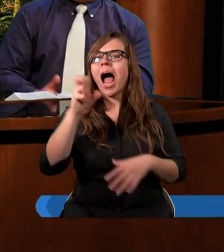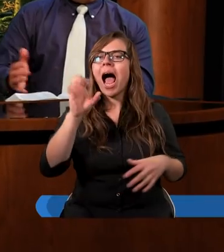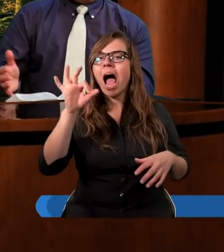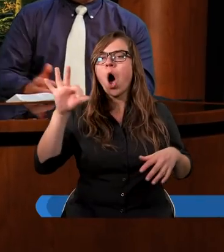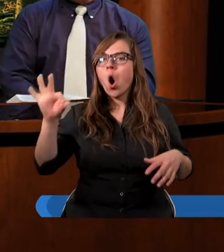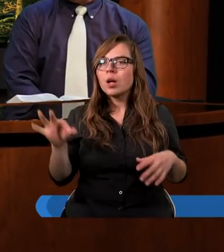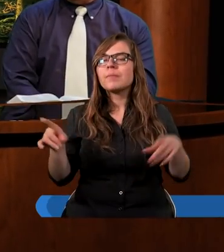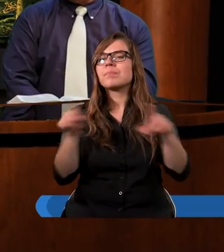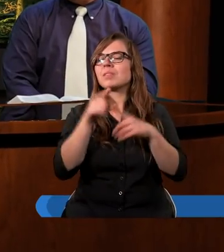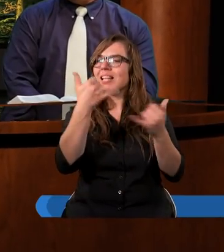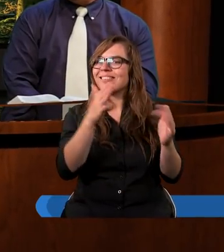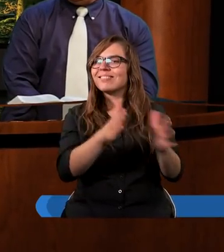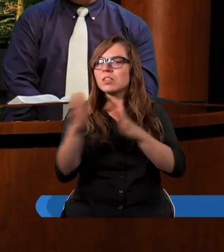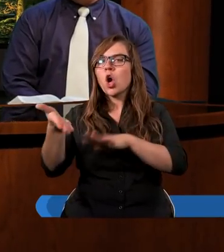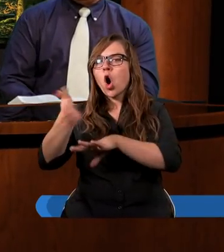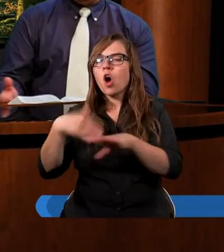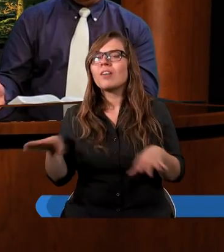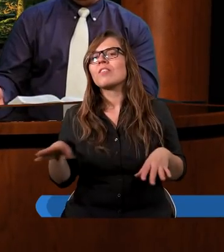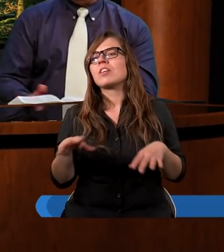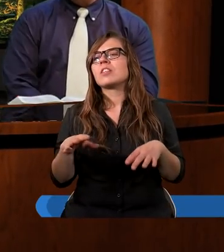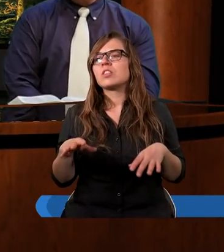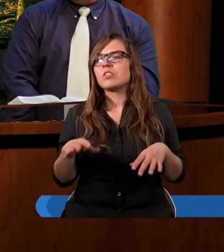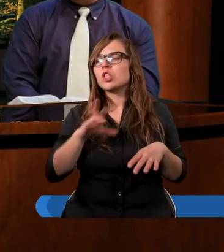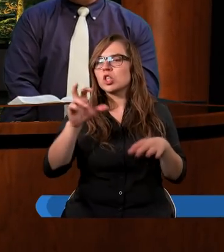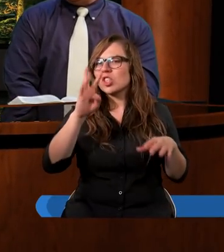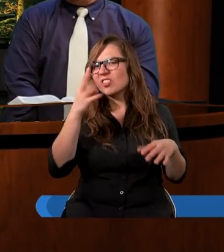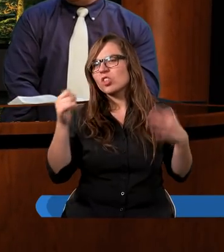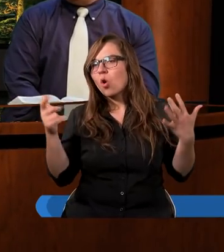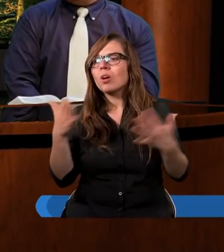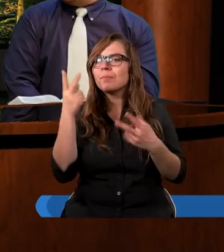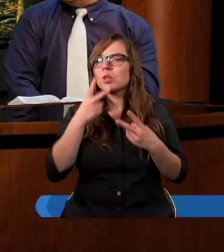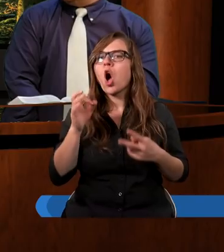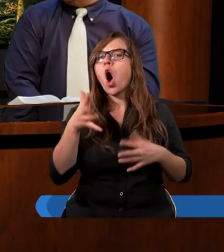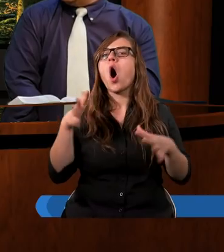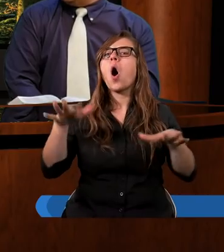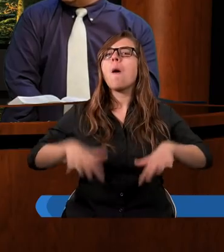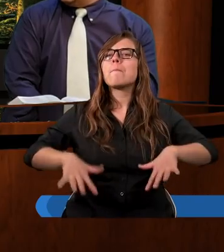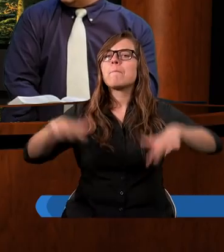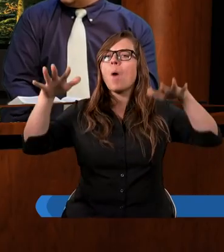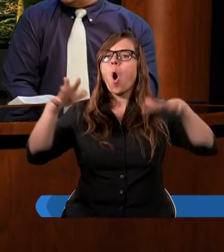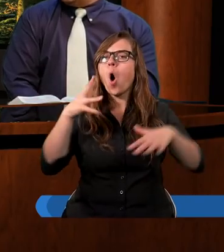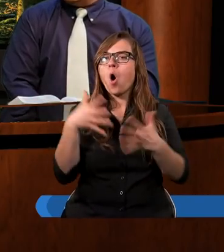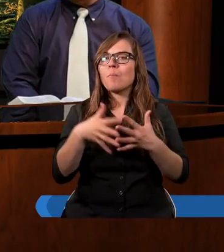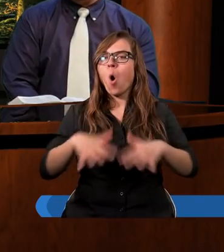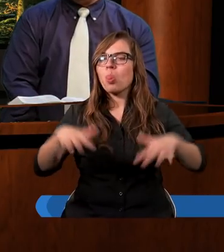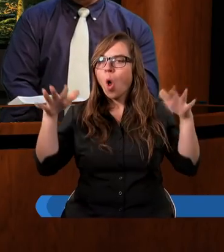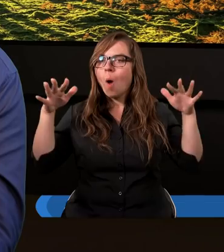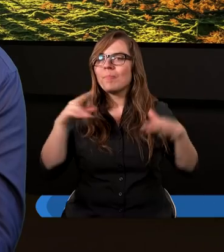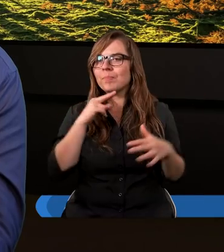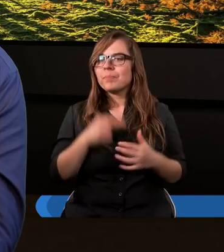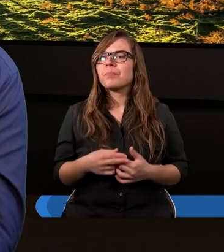I w tych kolejnych rozdziałach, czwartym, szóstym, czytamy o potopie, który był jakby, prawda,